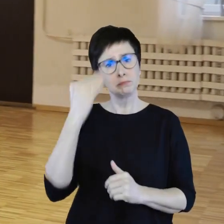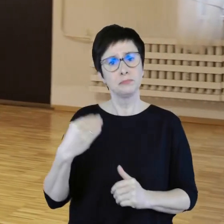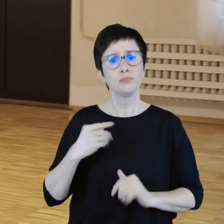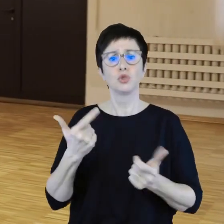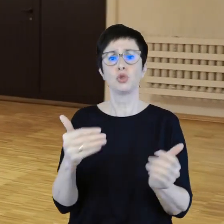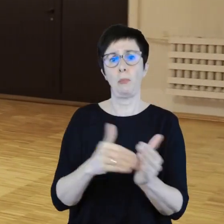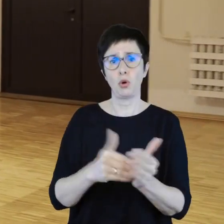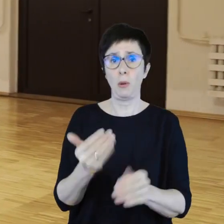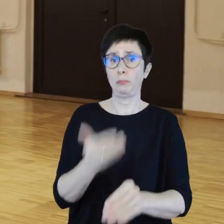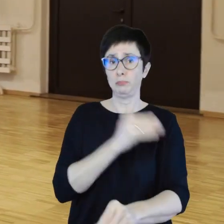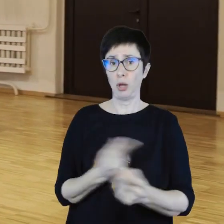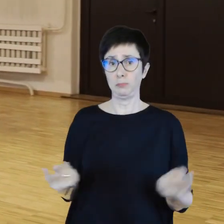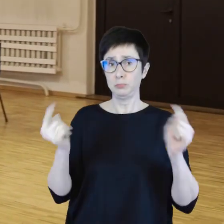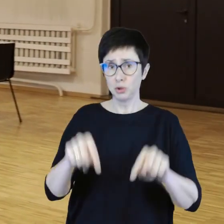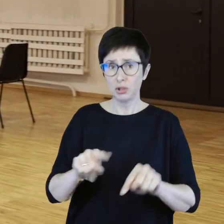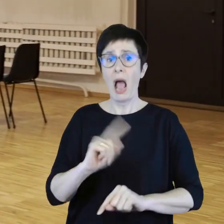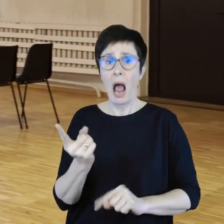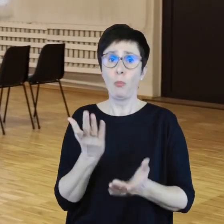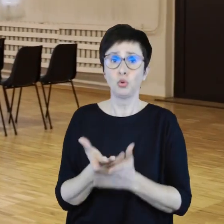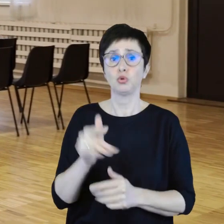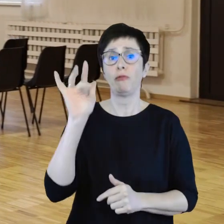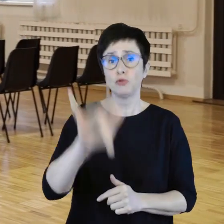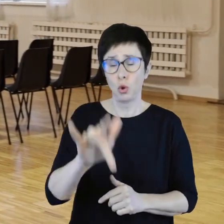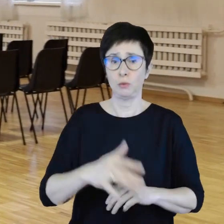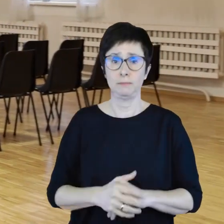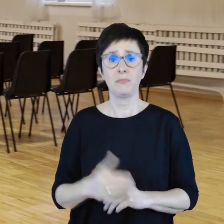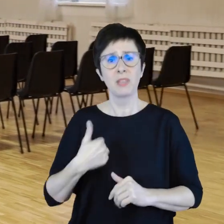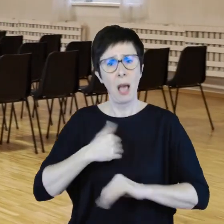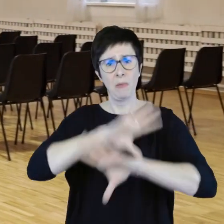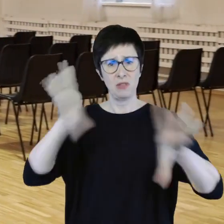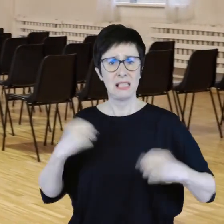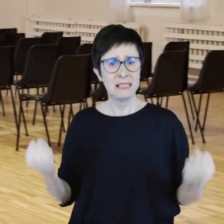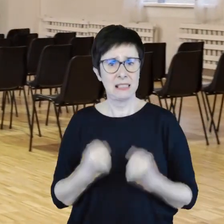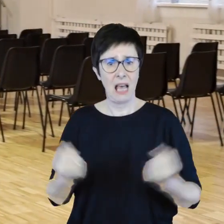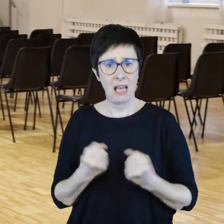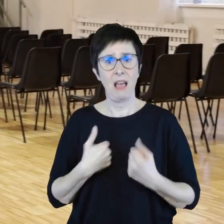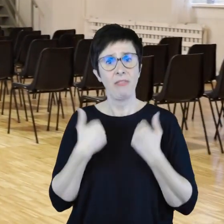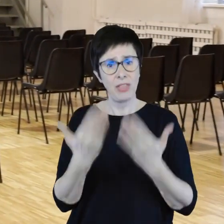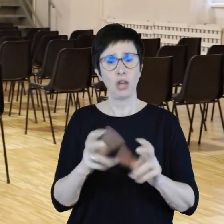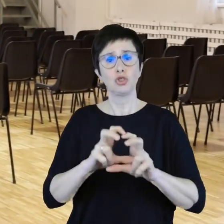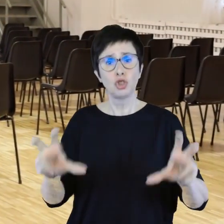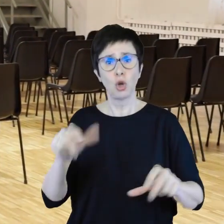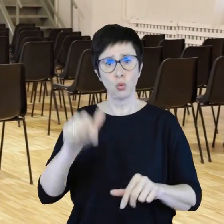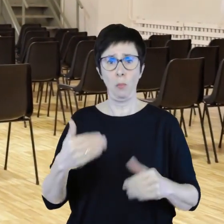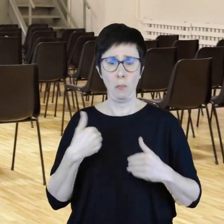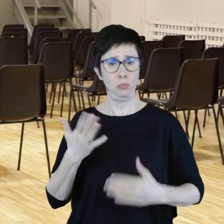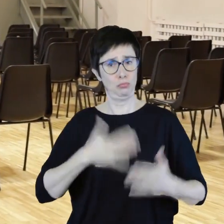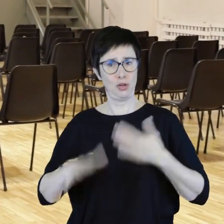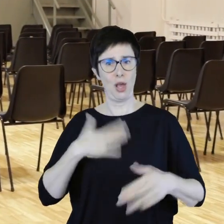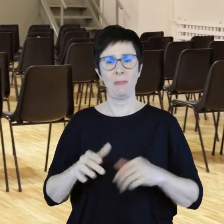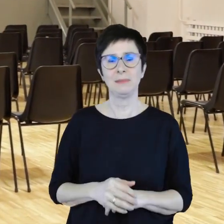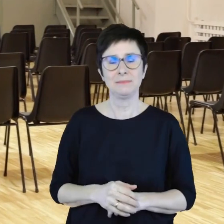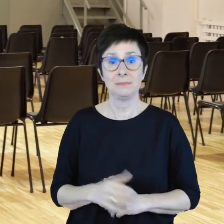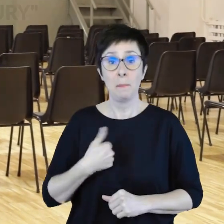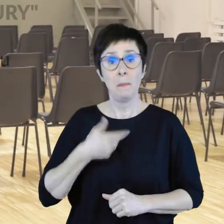wszystkich swoich potrzebach przed wizytą lub w jej trakcie, a my dołożymy wszelkich starań, by czas spędzony u nas był komfortowy.